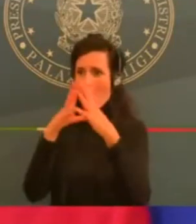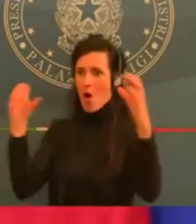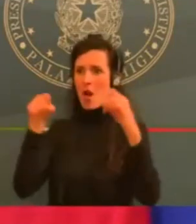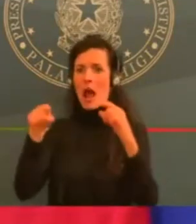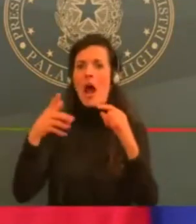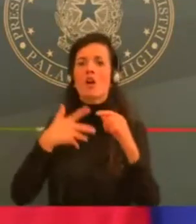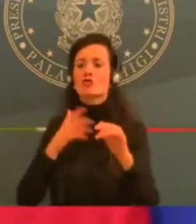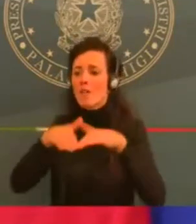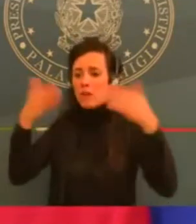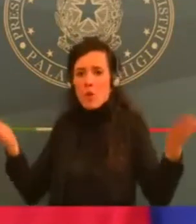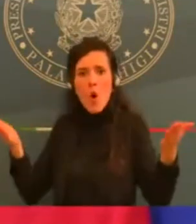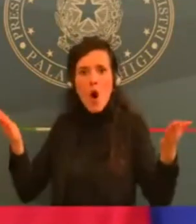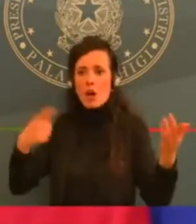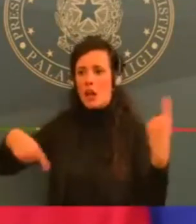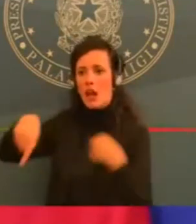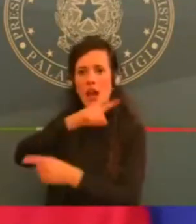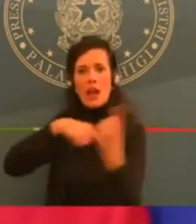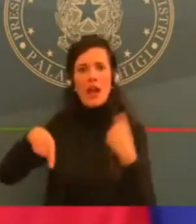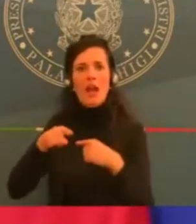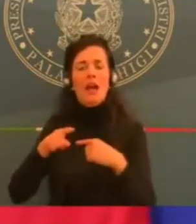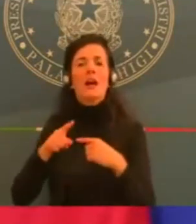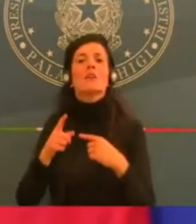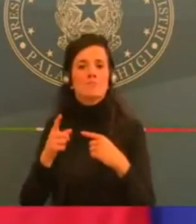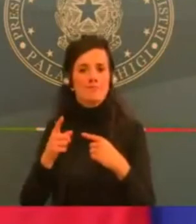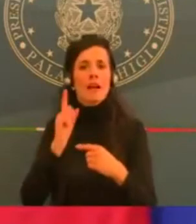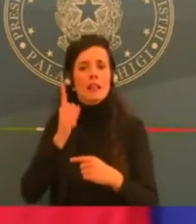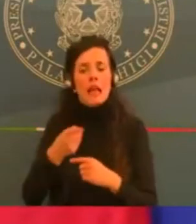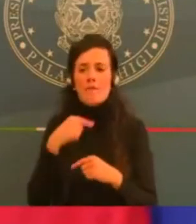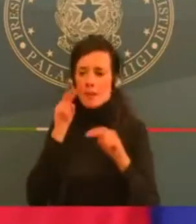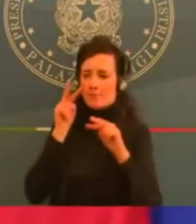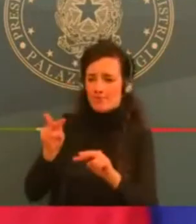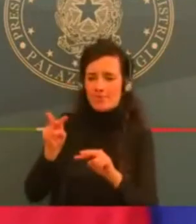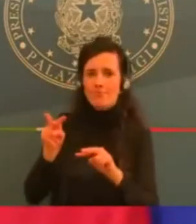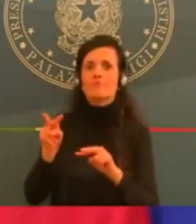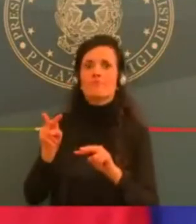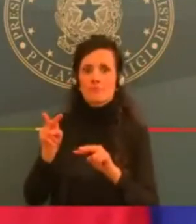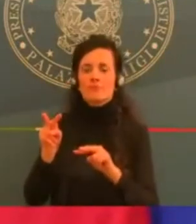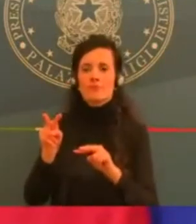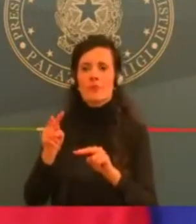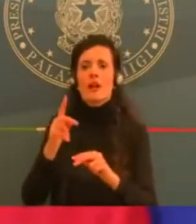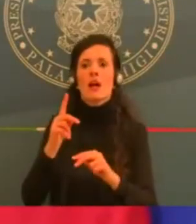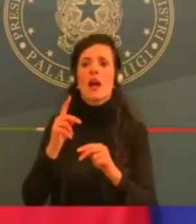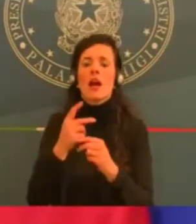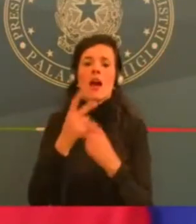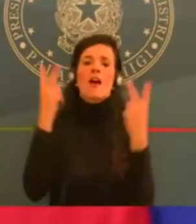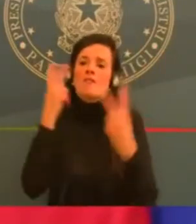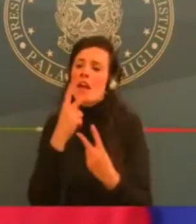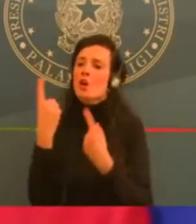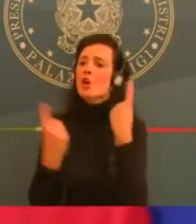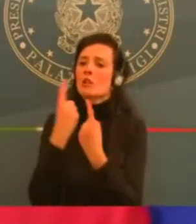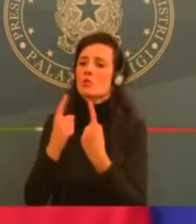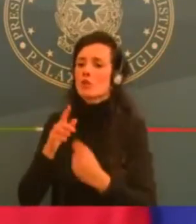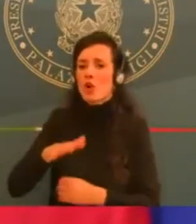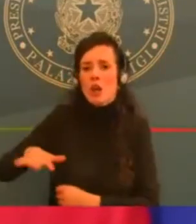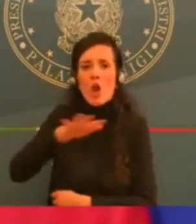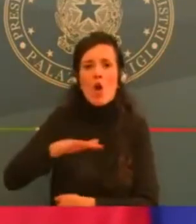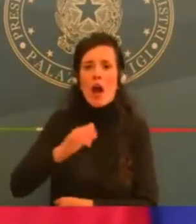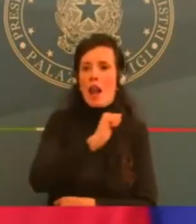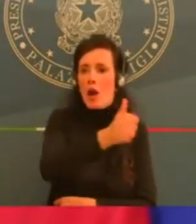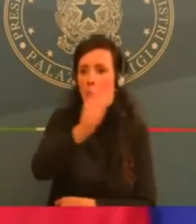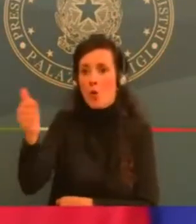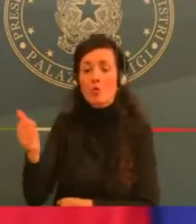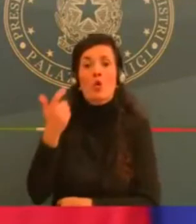perché la città metropolitana, la media città, il piccolo comune hanno esigenze e problemi completamente diversi, vanno